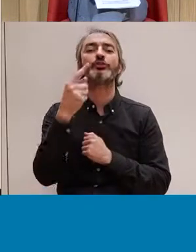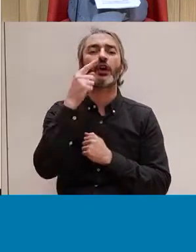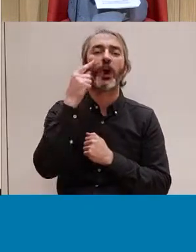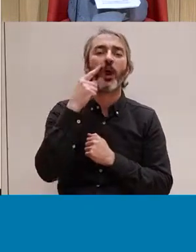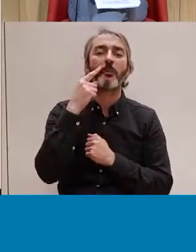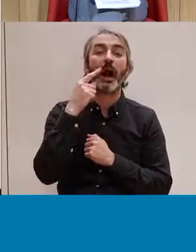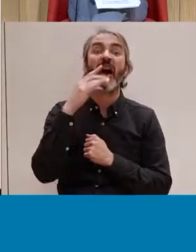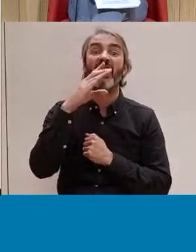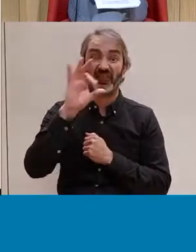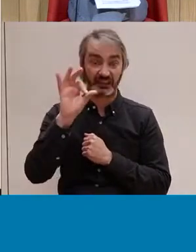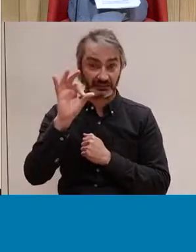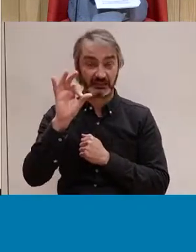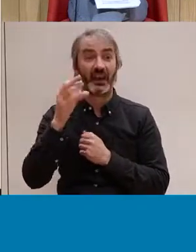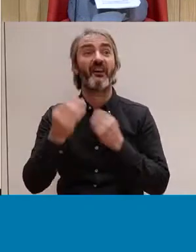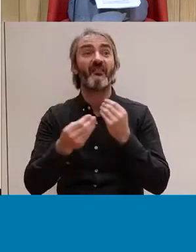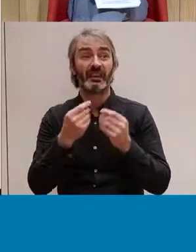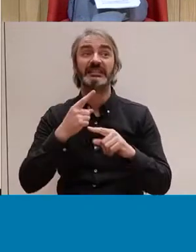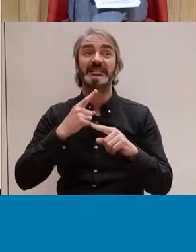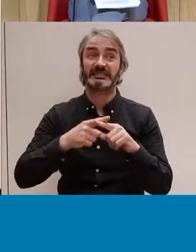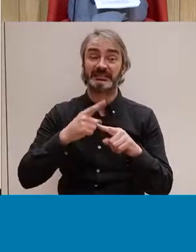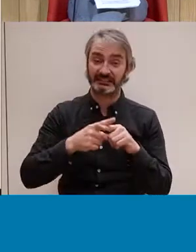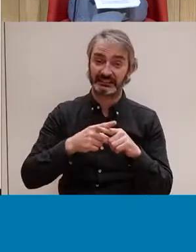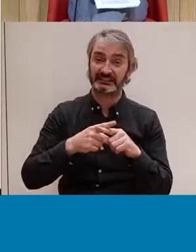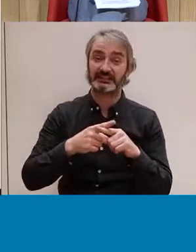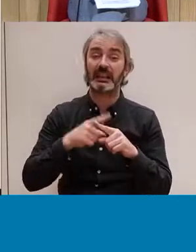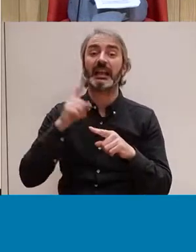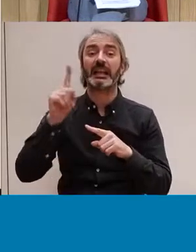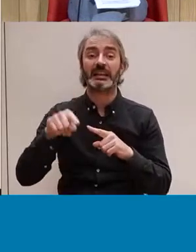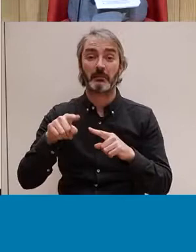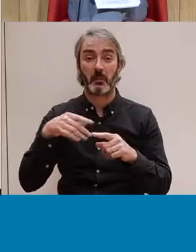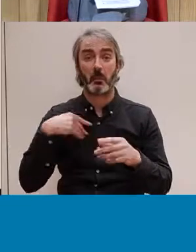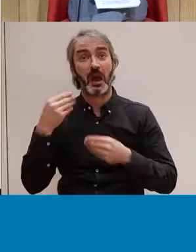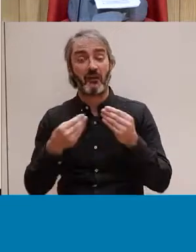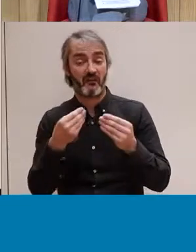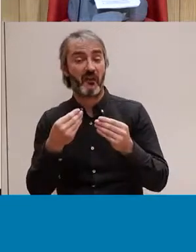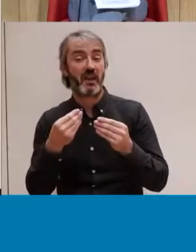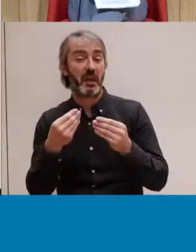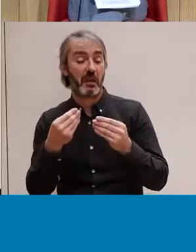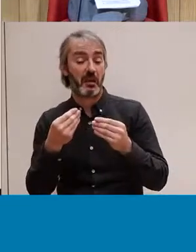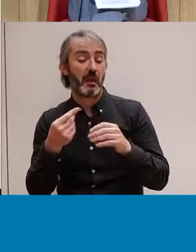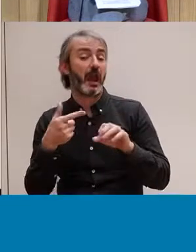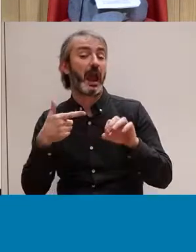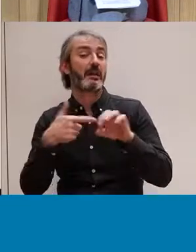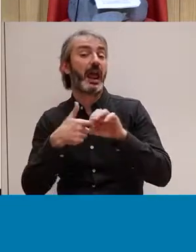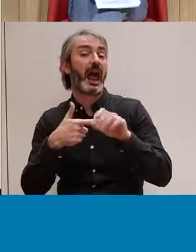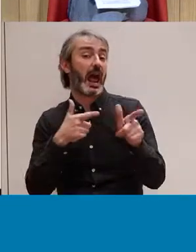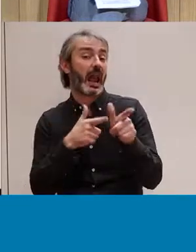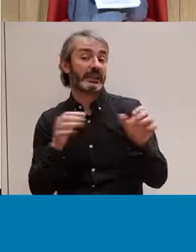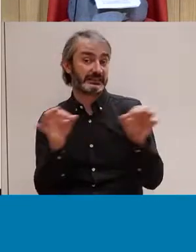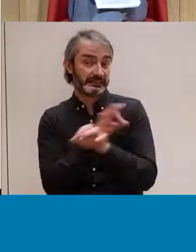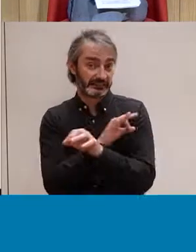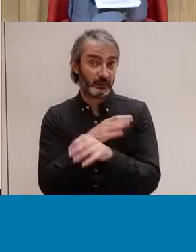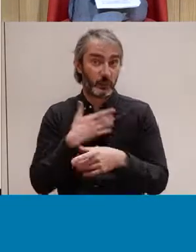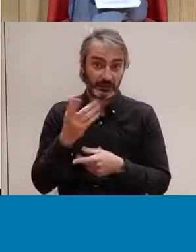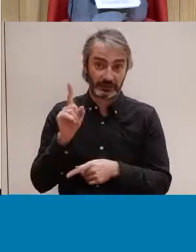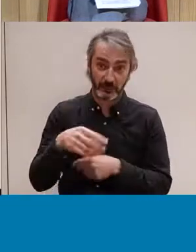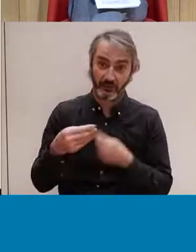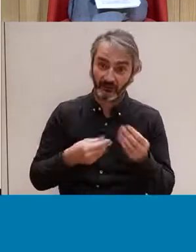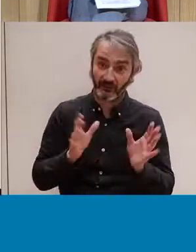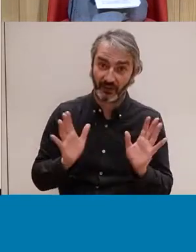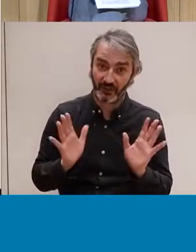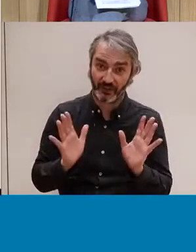cis fent sexe i que pugui no haver-hi una penetració en alt, no? Com una mica ampliar també aquesta